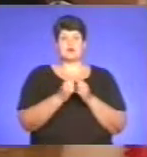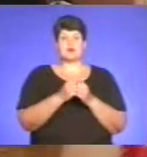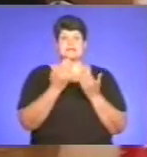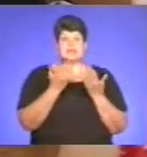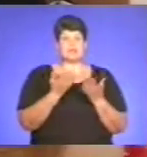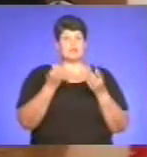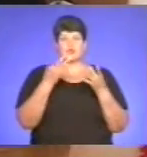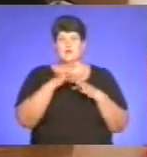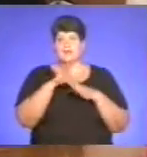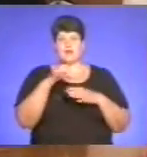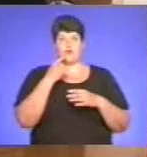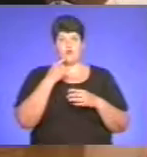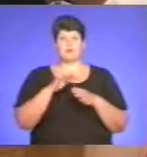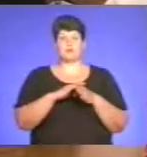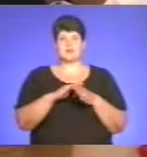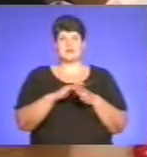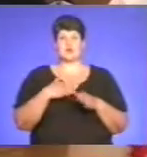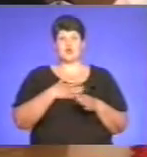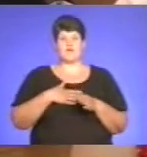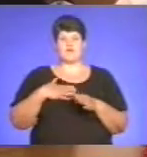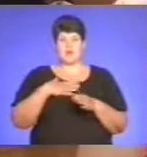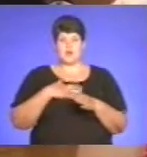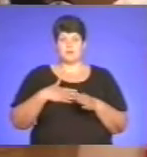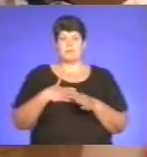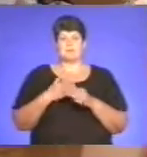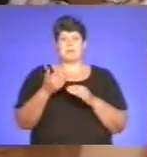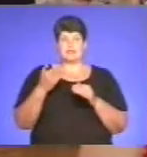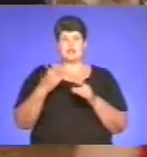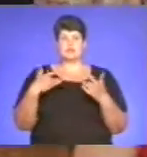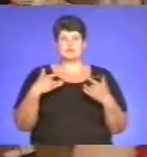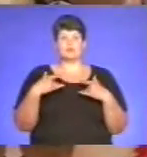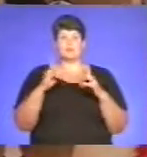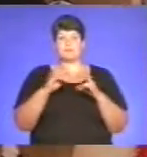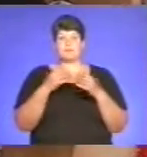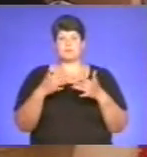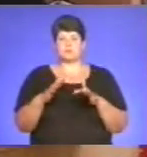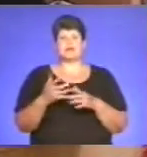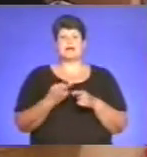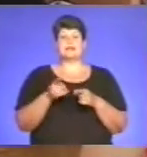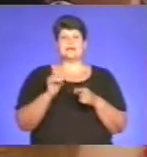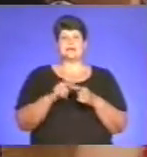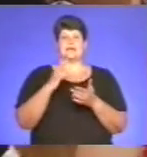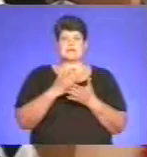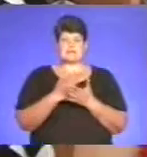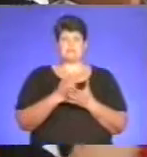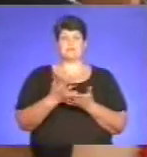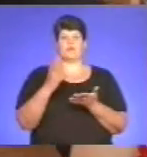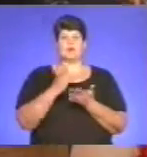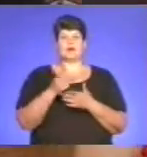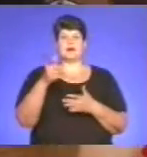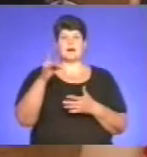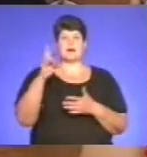не називаю прізвищ, тому що все-таки хвилююся попереду концерт, щоб когось не пропустити. Але це є володарі гран-при,